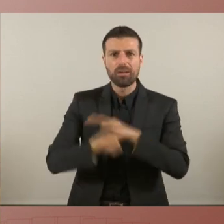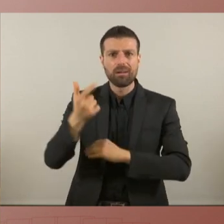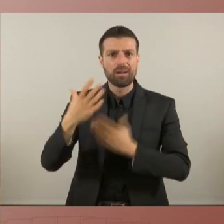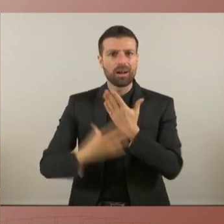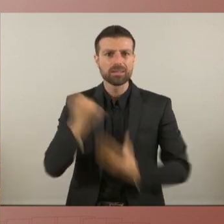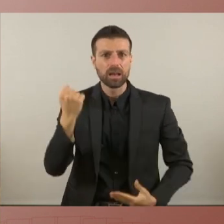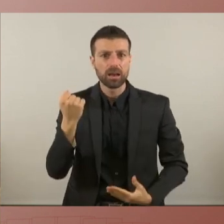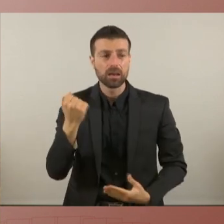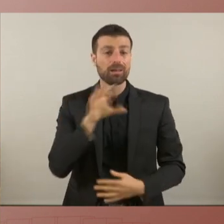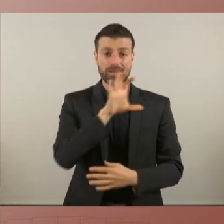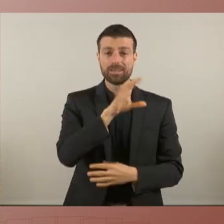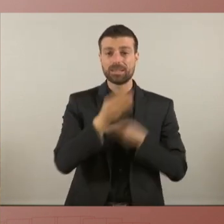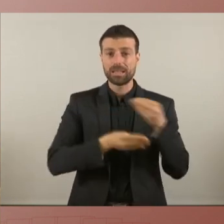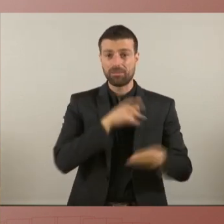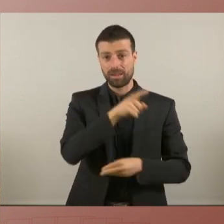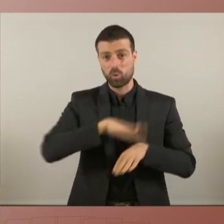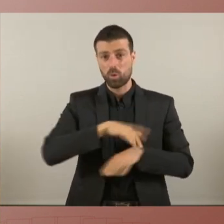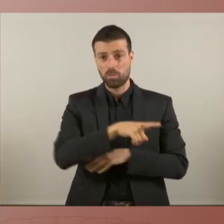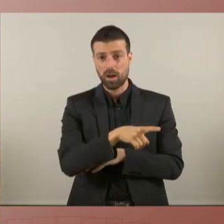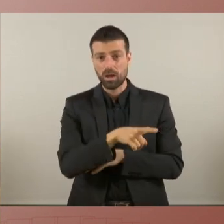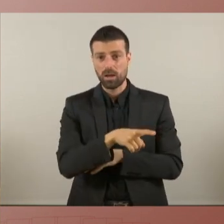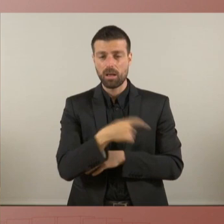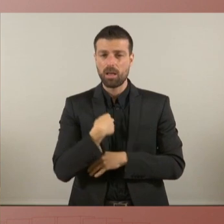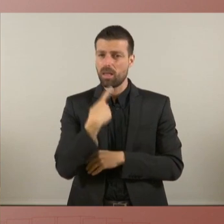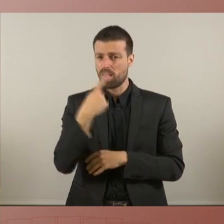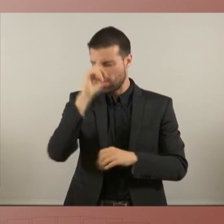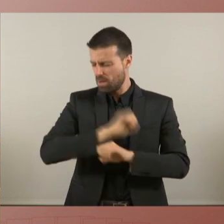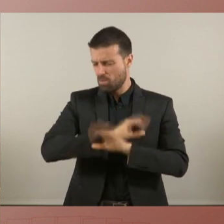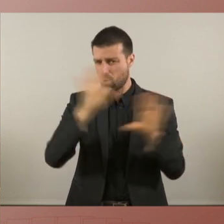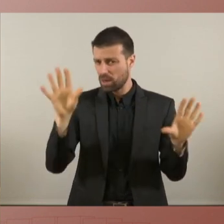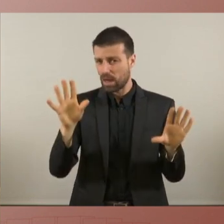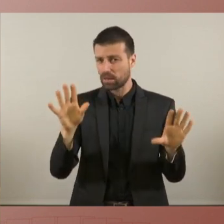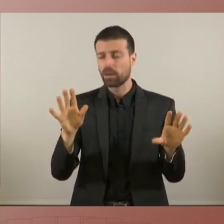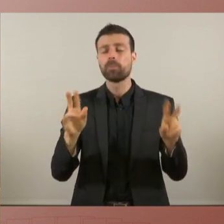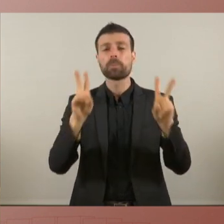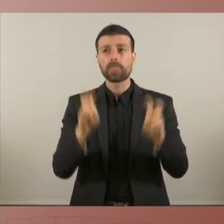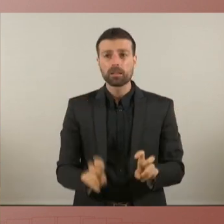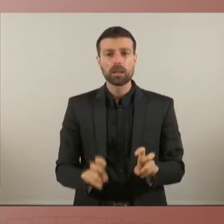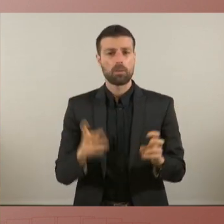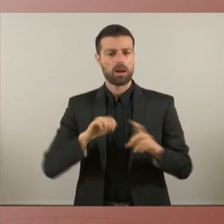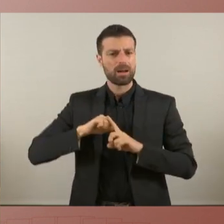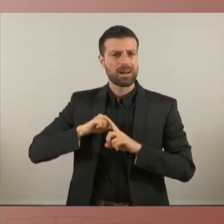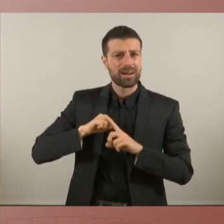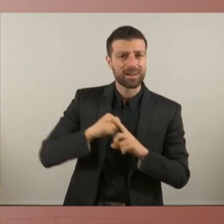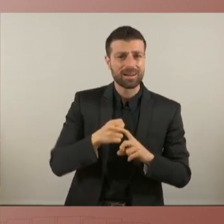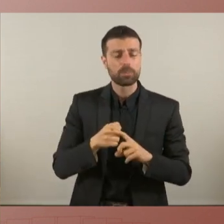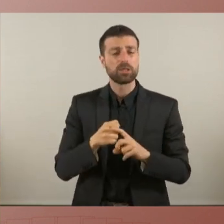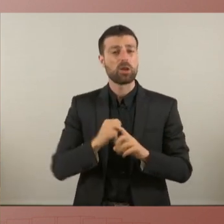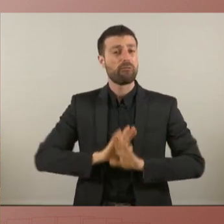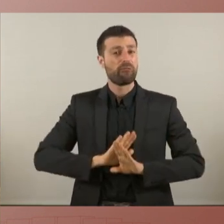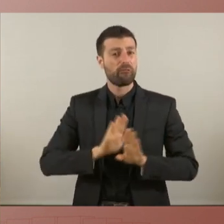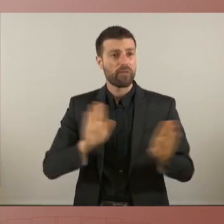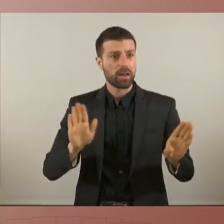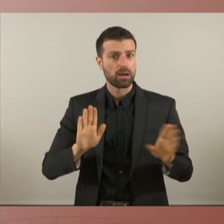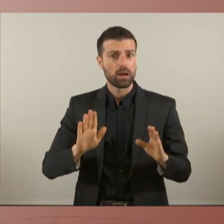'estat i cal dir-ho ben clar la negativa a solució democràtica a la fi de la repressió no ha variat des del govern